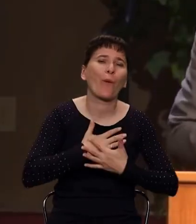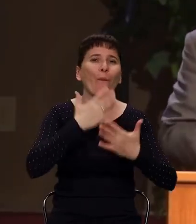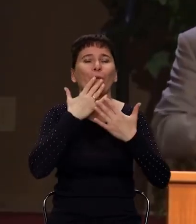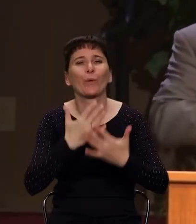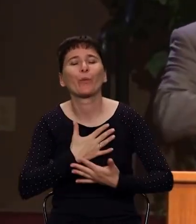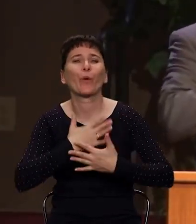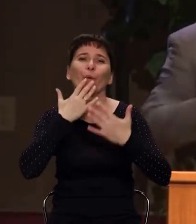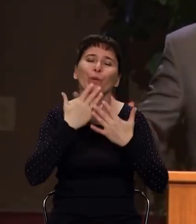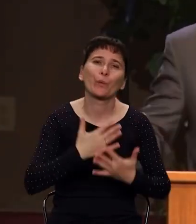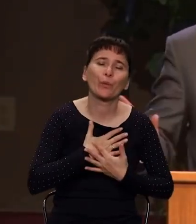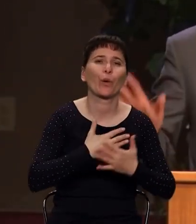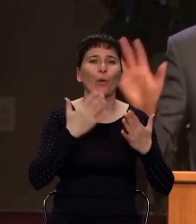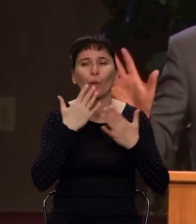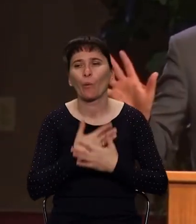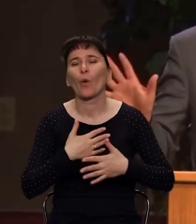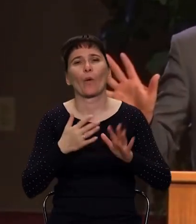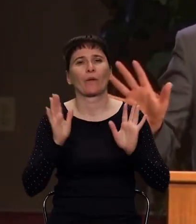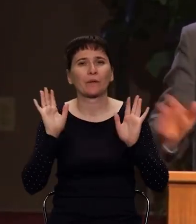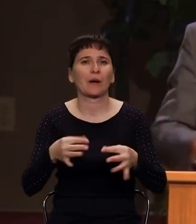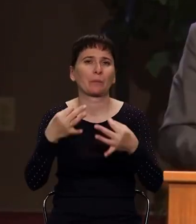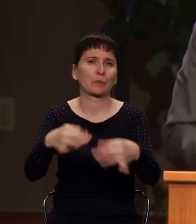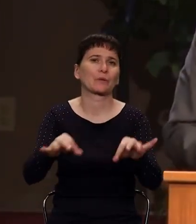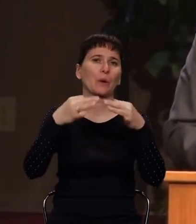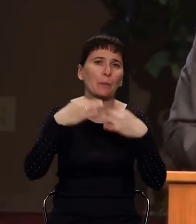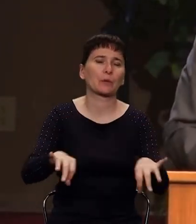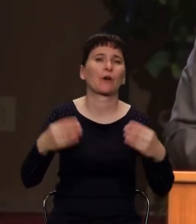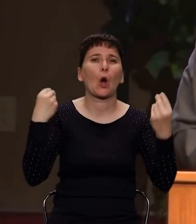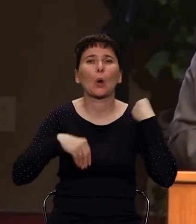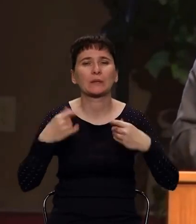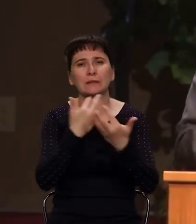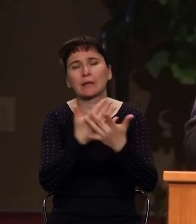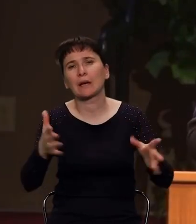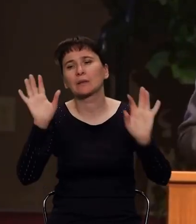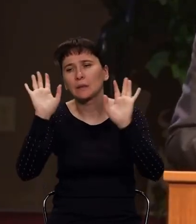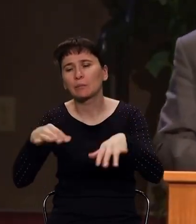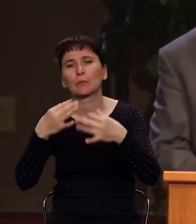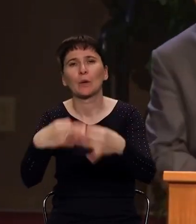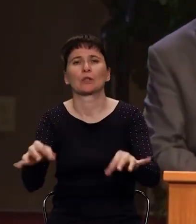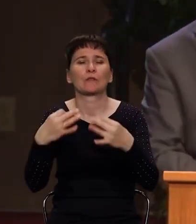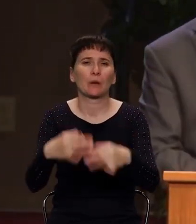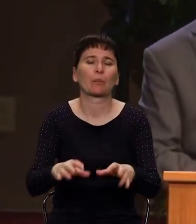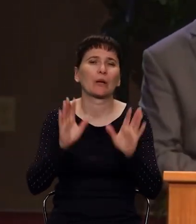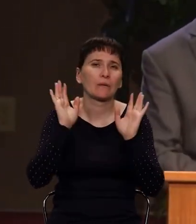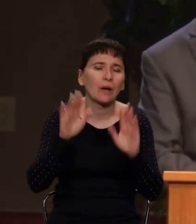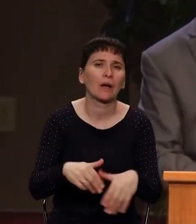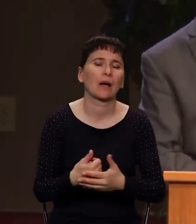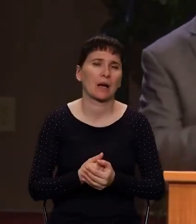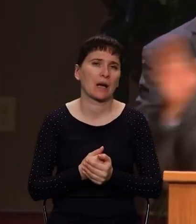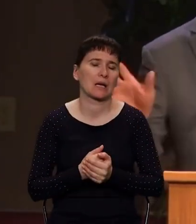Сделать возможным использование любой музыки в храме Божьем. Назвать себя нанденимейшн сегодня.